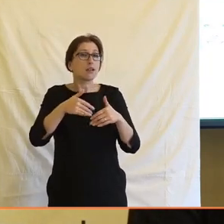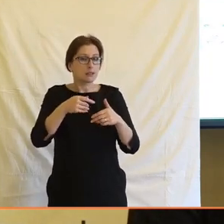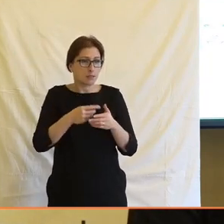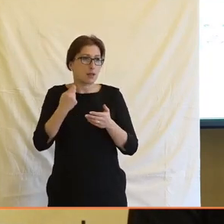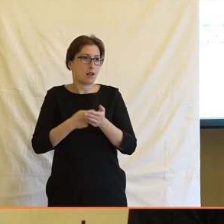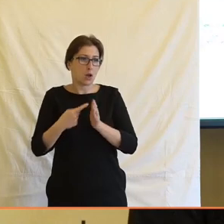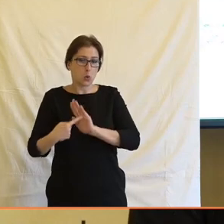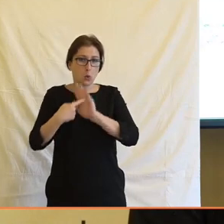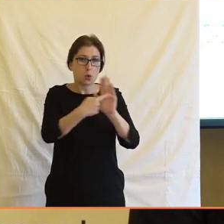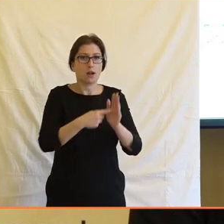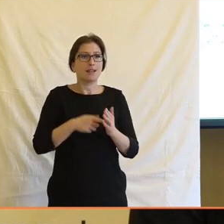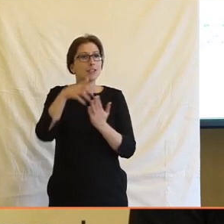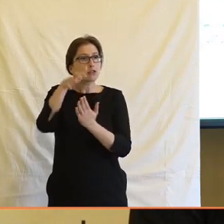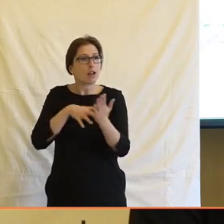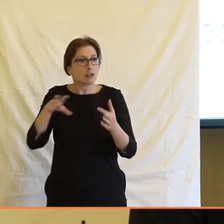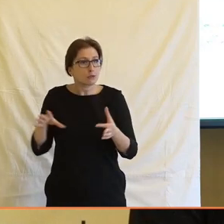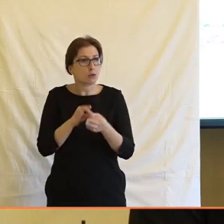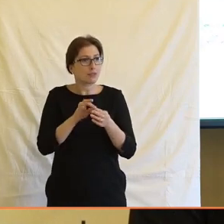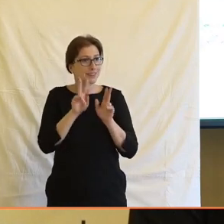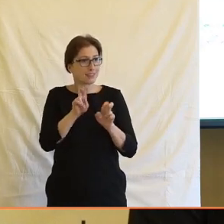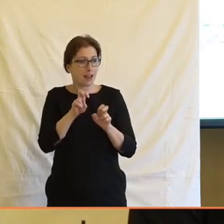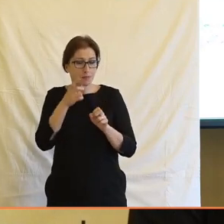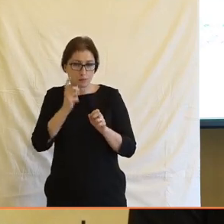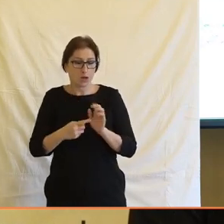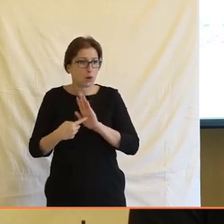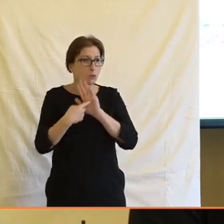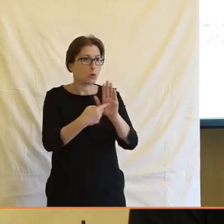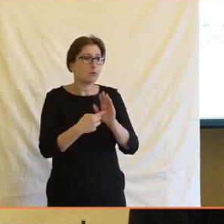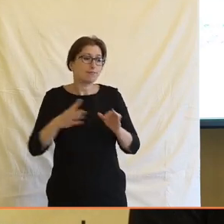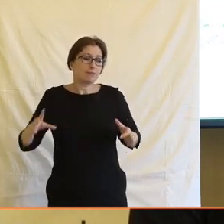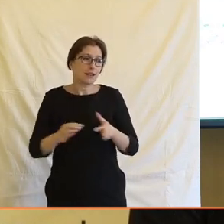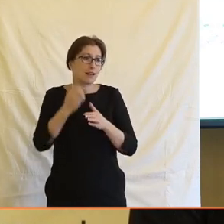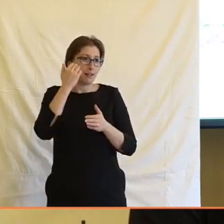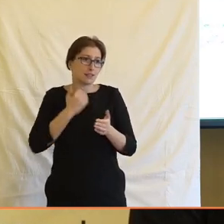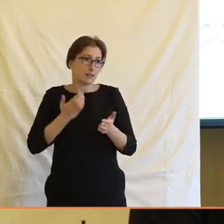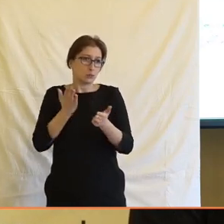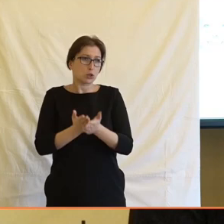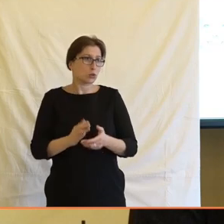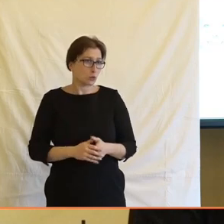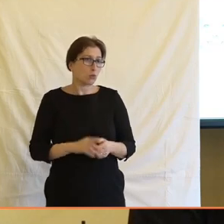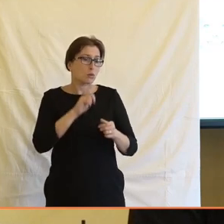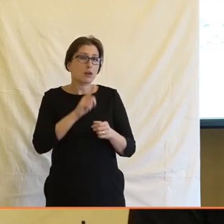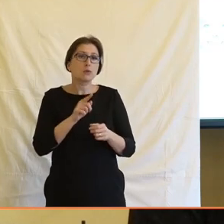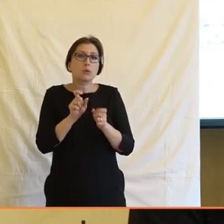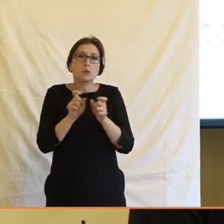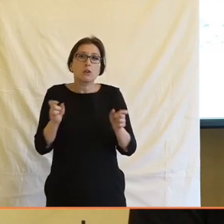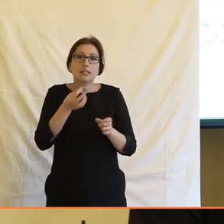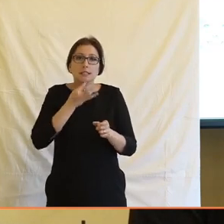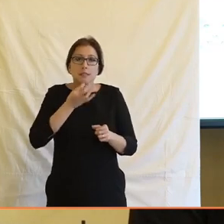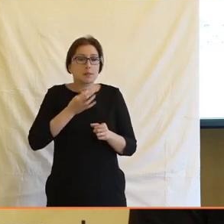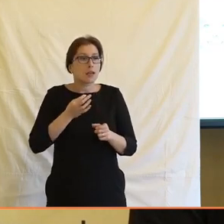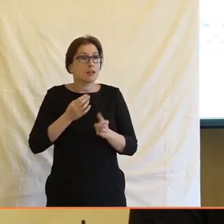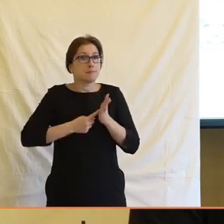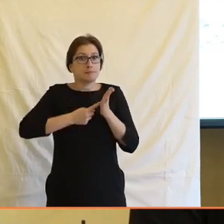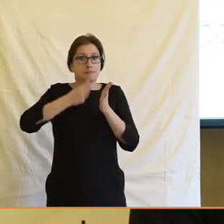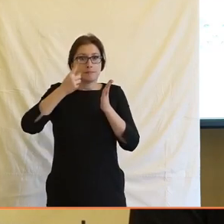naprosto běžný, normální, obyčejný lidský přístup je to, co prostě tomu chybí nejvíce a že naopak je to kontraproduktivní, když by to bylo prostě